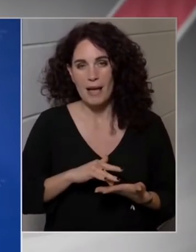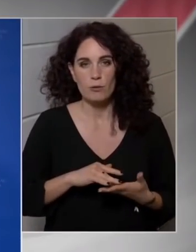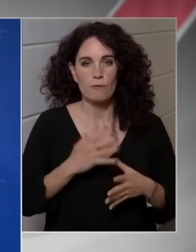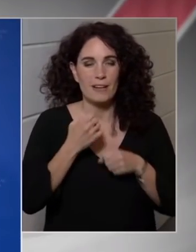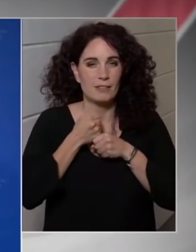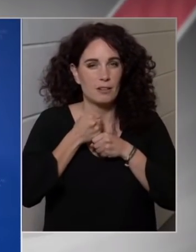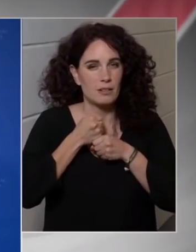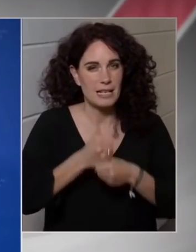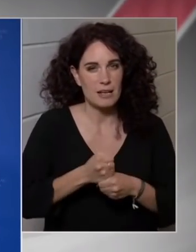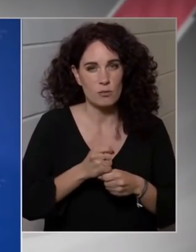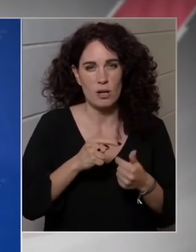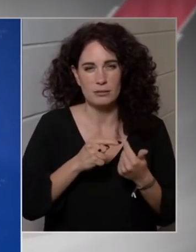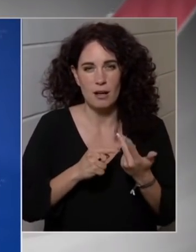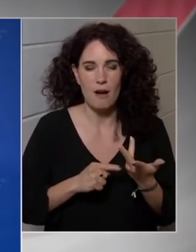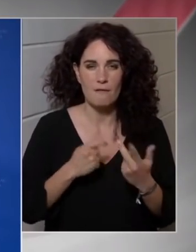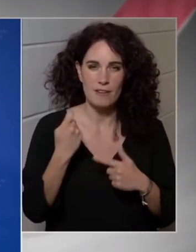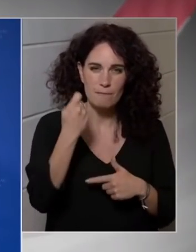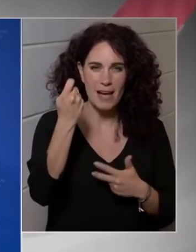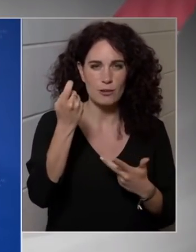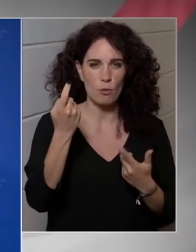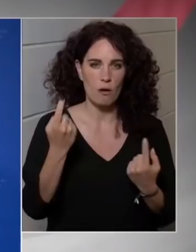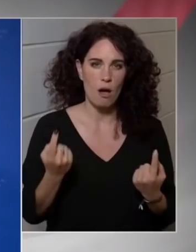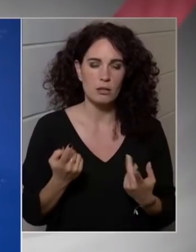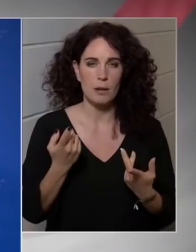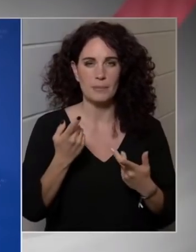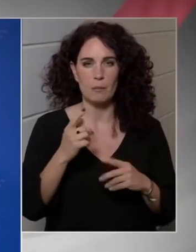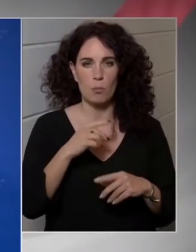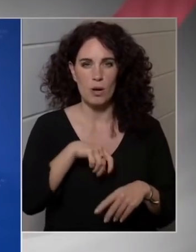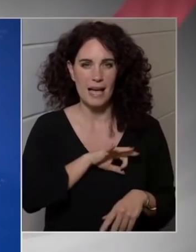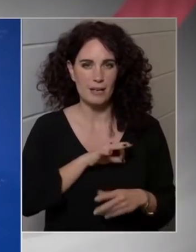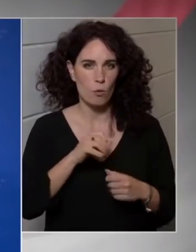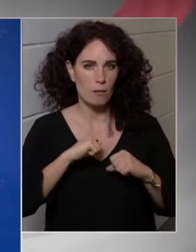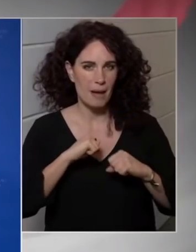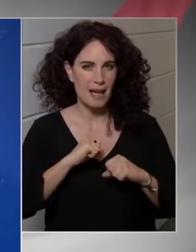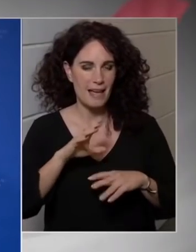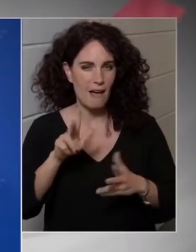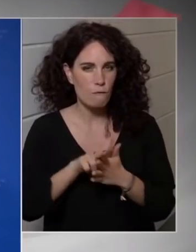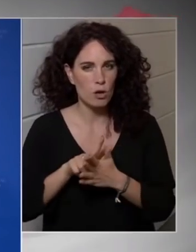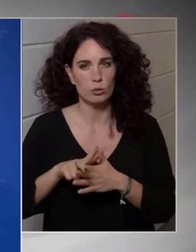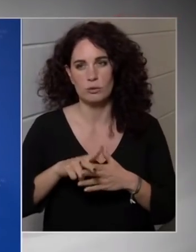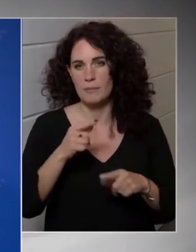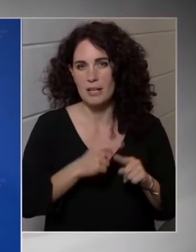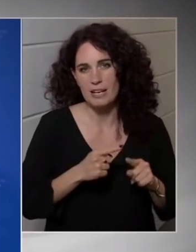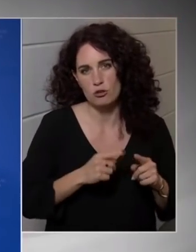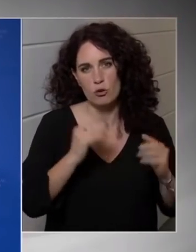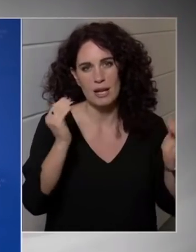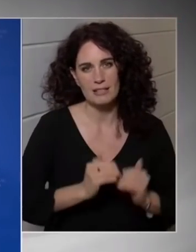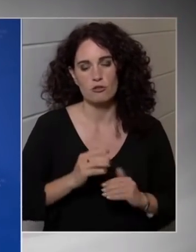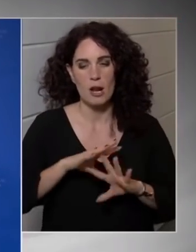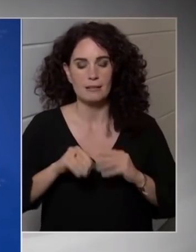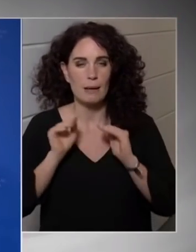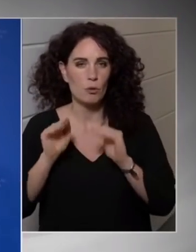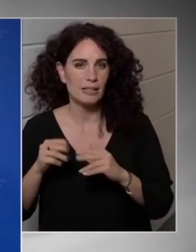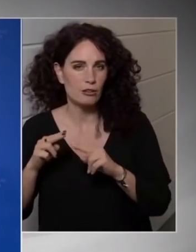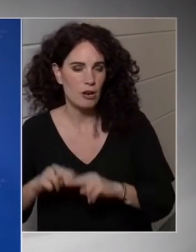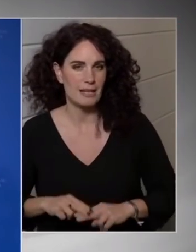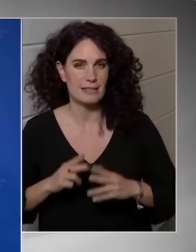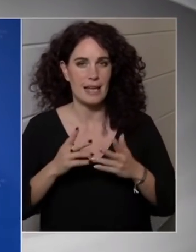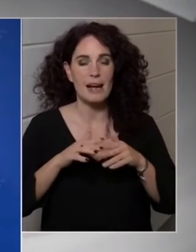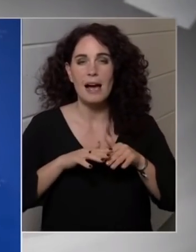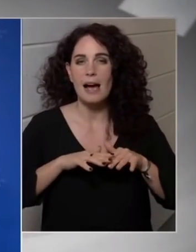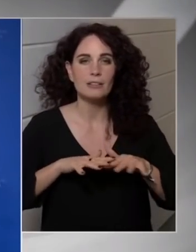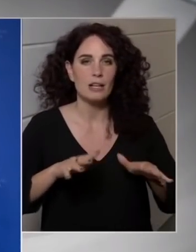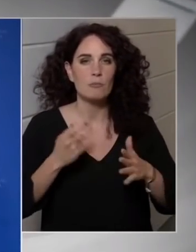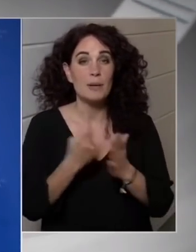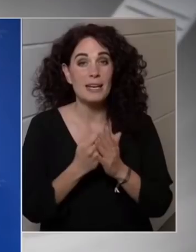amelyeket az elmúlt évtizedben a polgári kormány elfogadott rezsicsökkentés, családtámogatási rendszer, és általánosságban